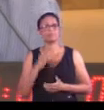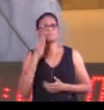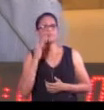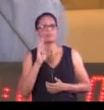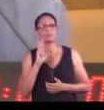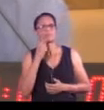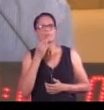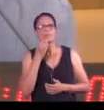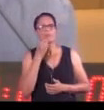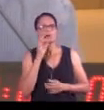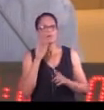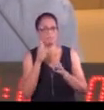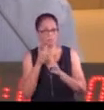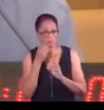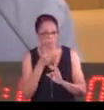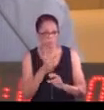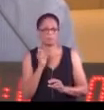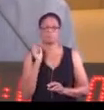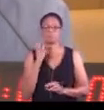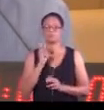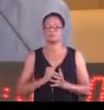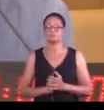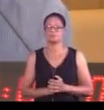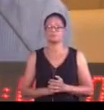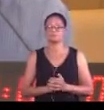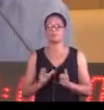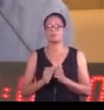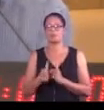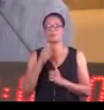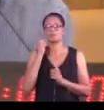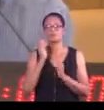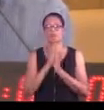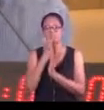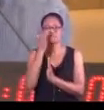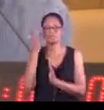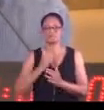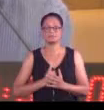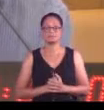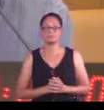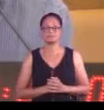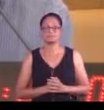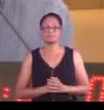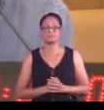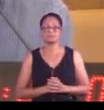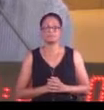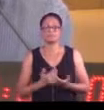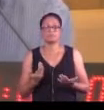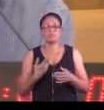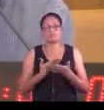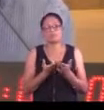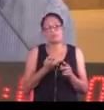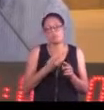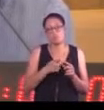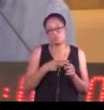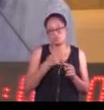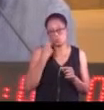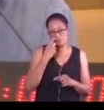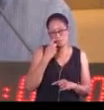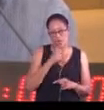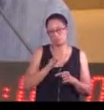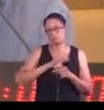J eu ta réponse. Merci. M. Maricent. Merci. Je vais faire quelques observations et je vais terminer par une question